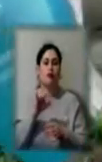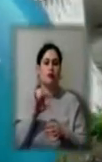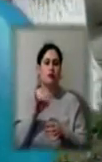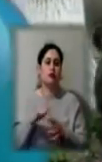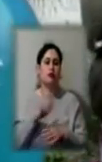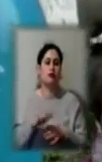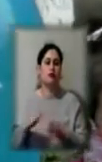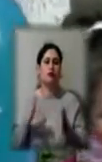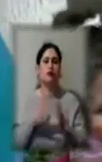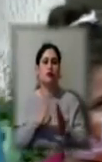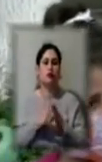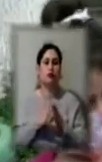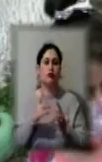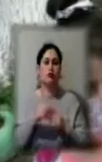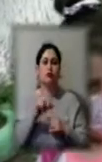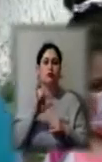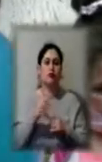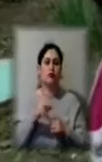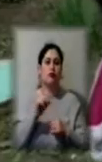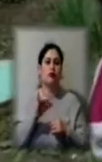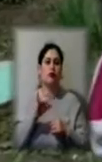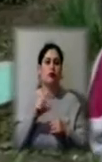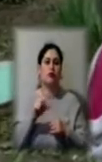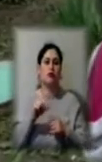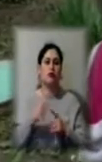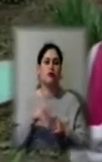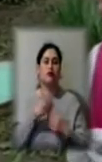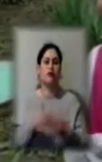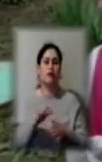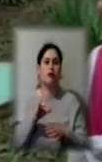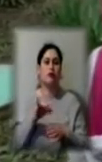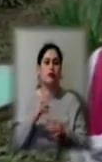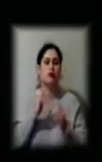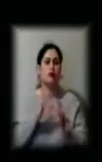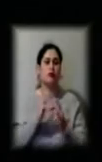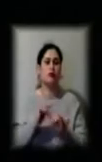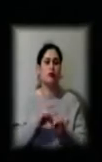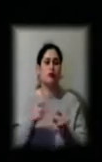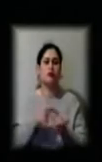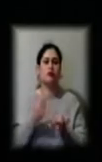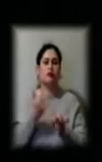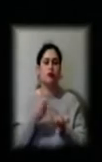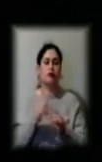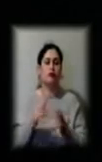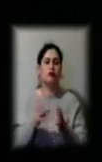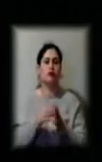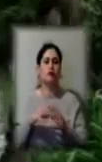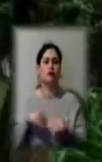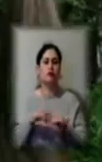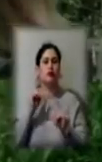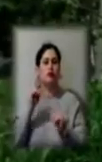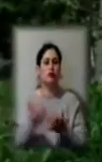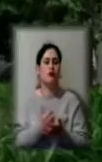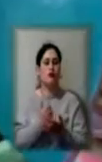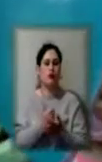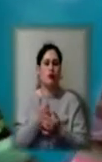Зять Валентини Лазареву – випускник Олешківської школи-інтернату. Зараз він із дружиною на заробітках, бабуся вдома доглядає за